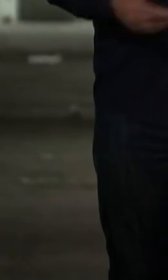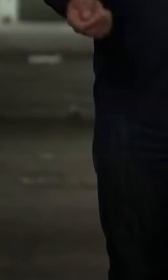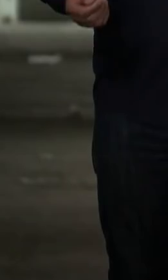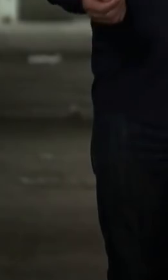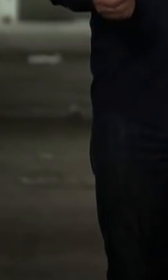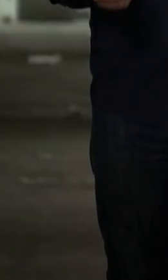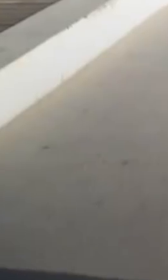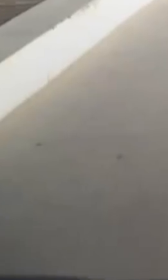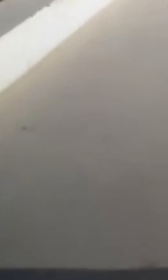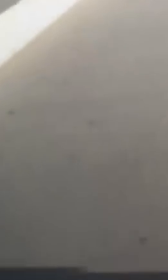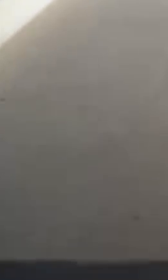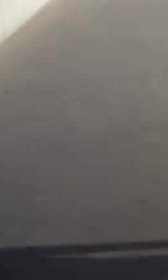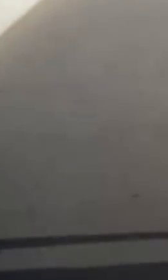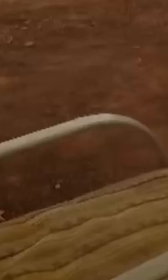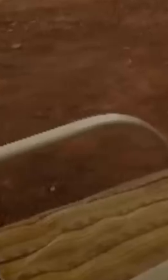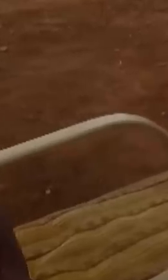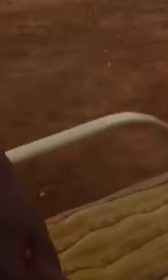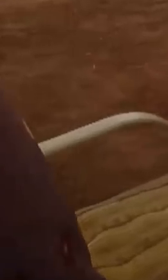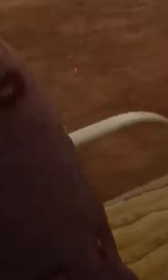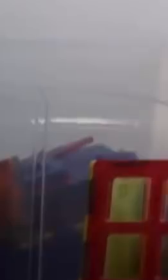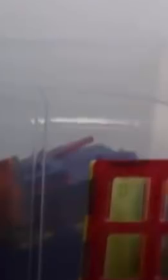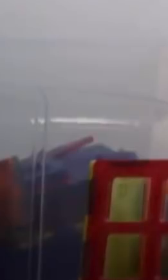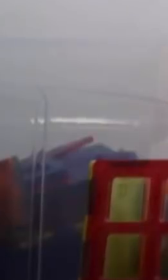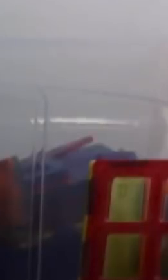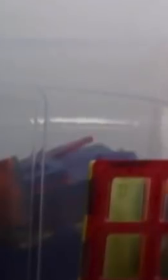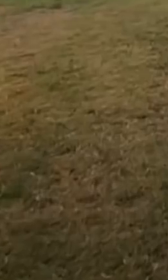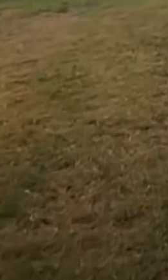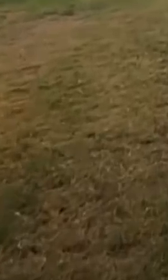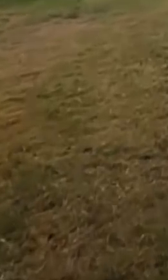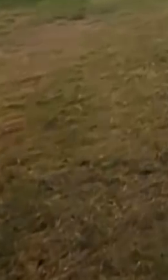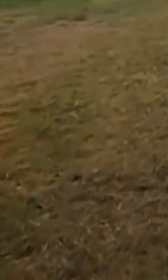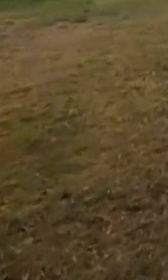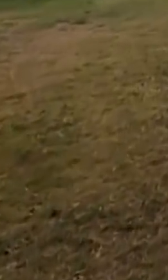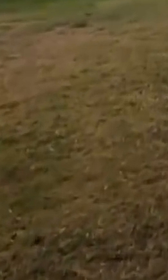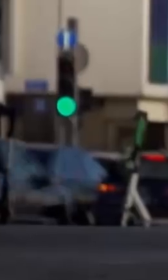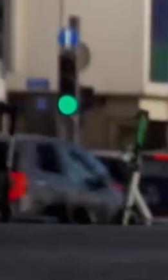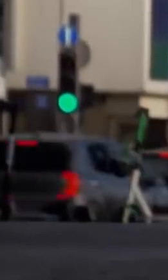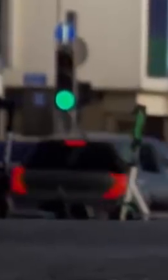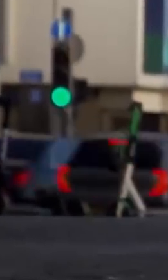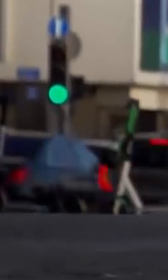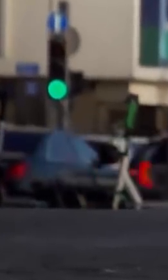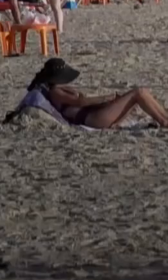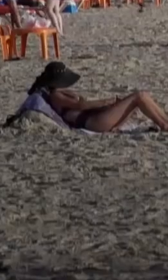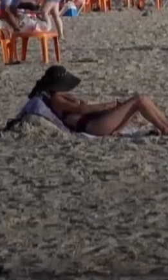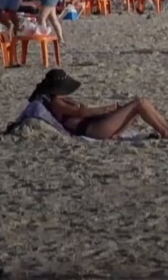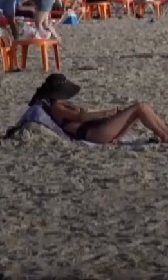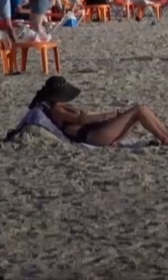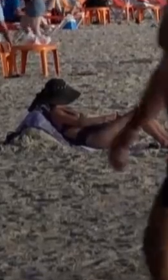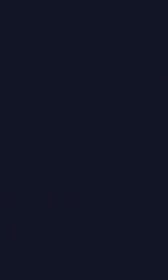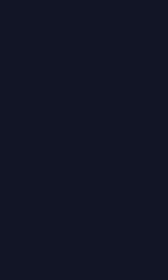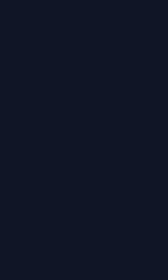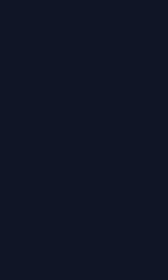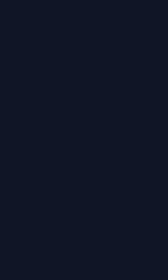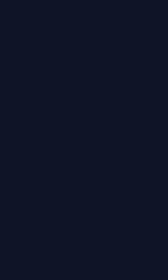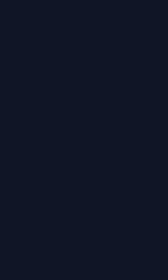איך יכול להיות שאנחנו ישראל הקטנה במקום ה-12, מתוך 149 מדינות, במדד העושר העולמי של